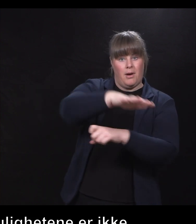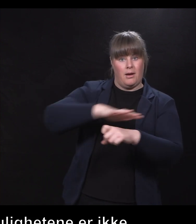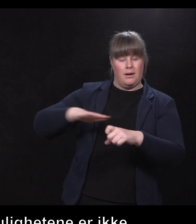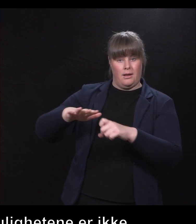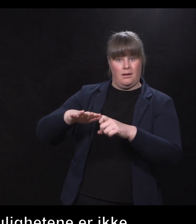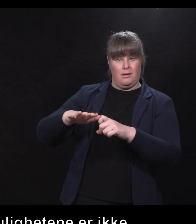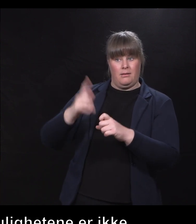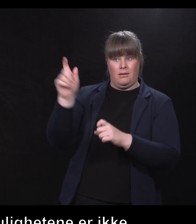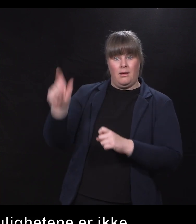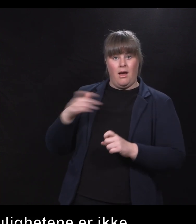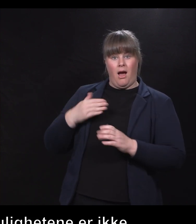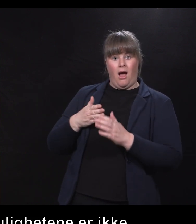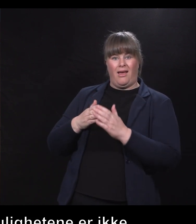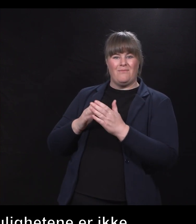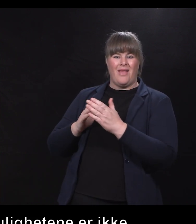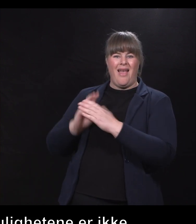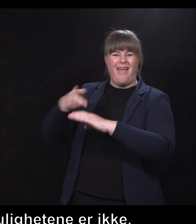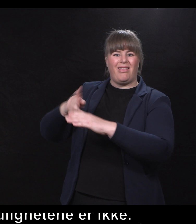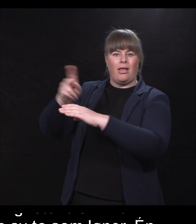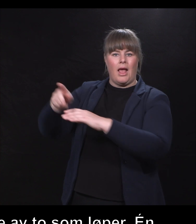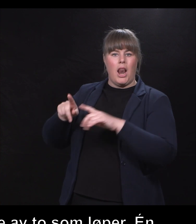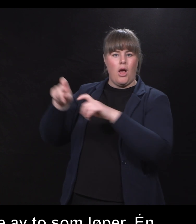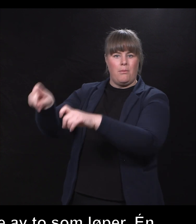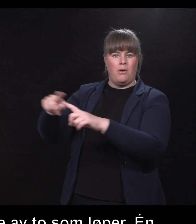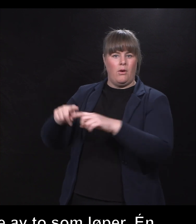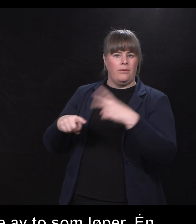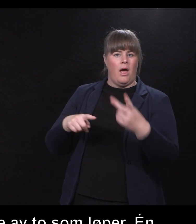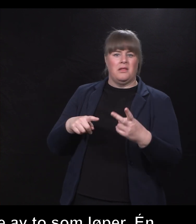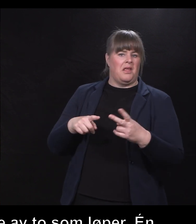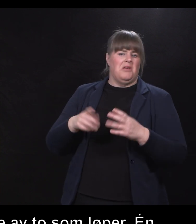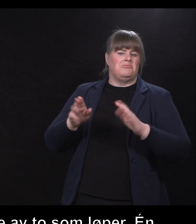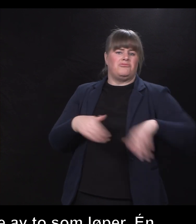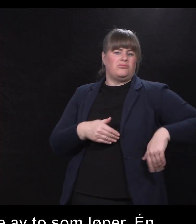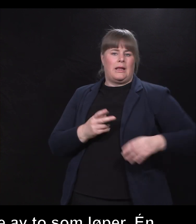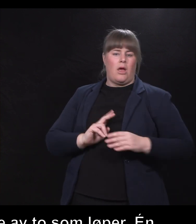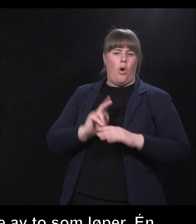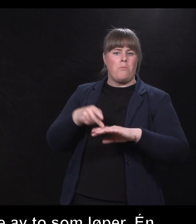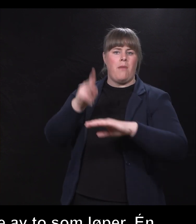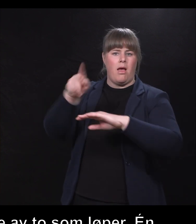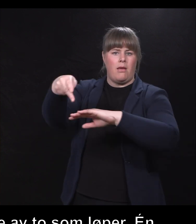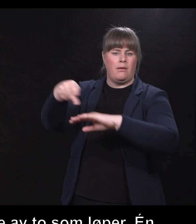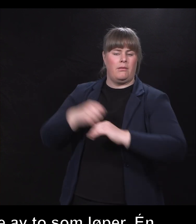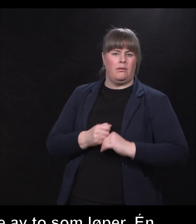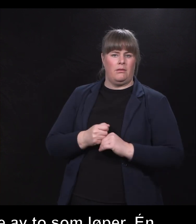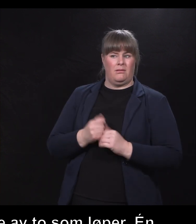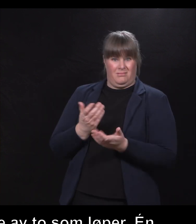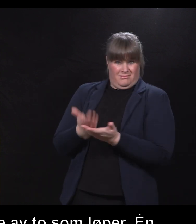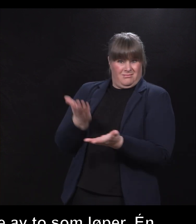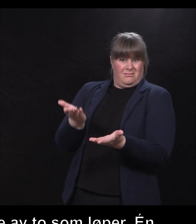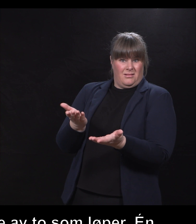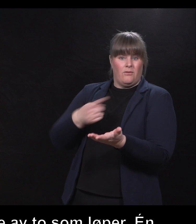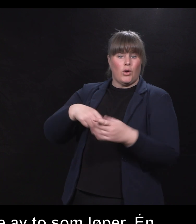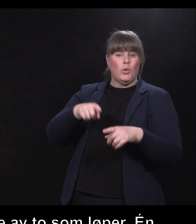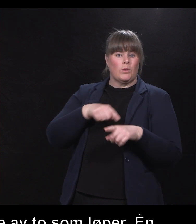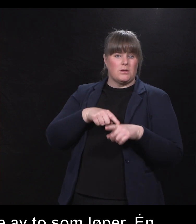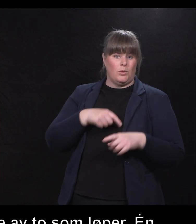har hekkeløp, den andre slipper å holde og hoppe hekk. Det sier noe om vårt utgangspunkt.